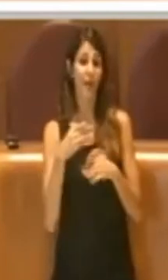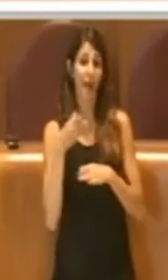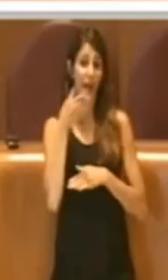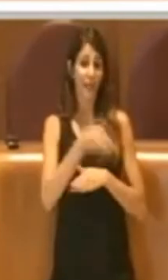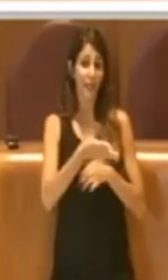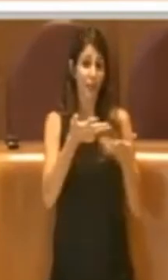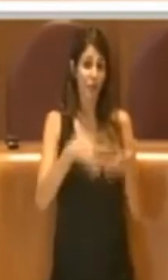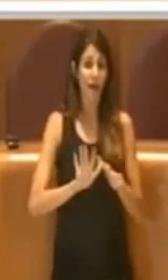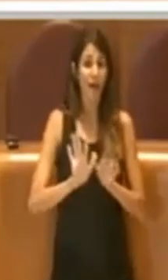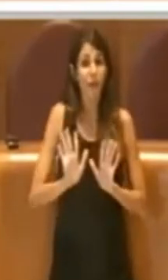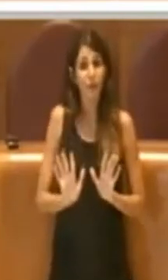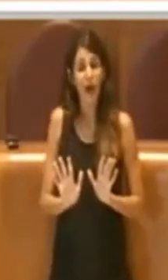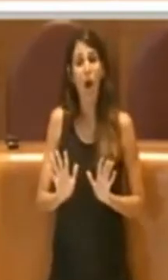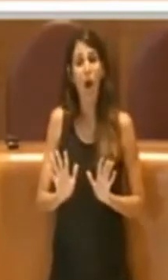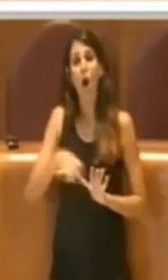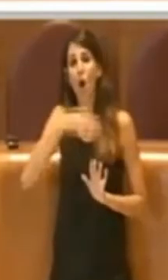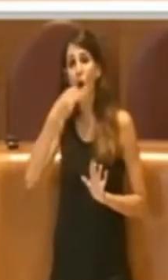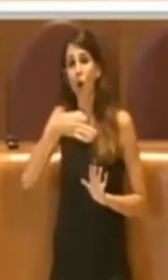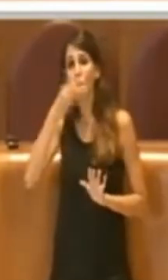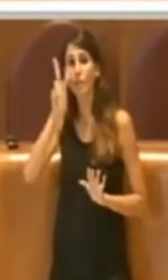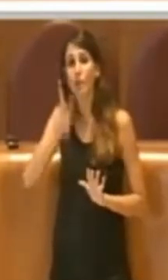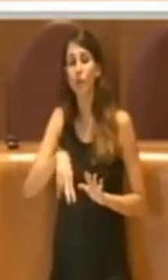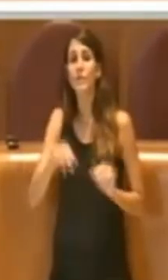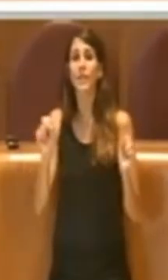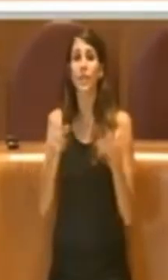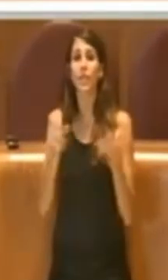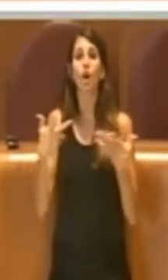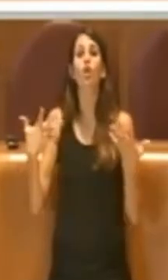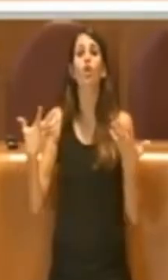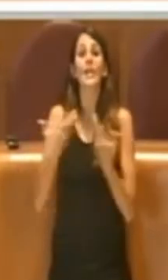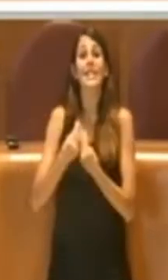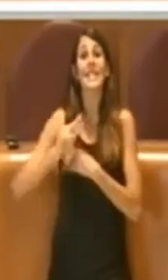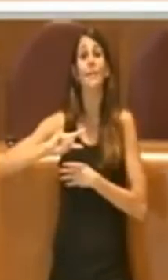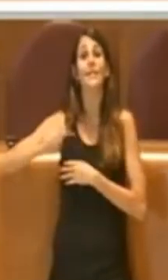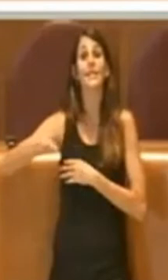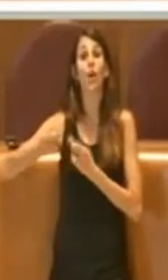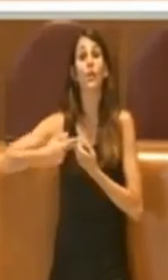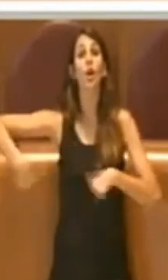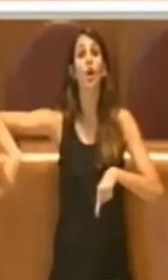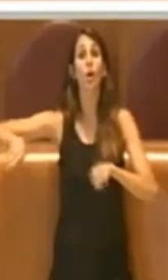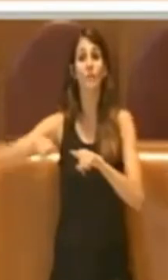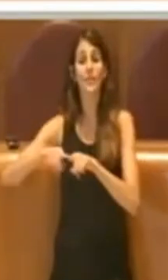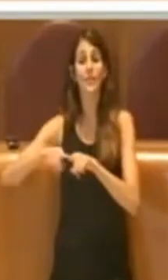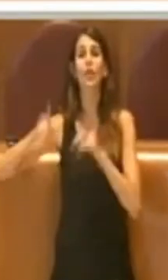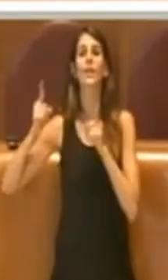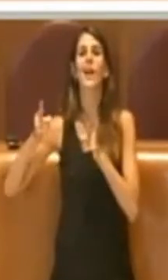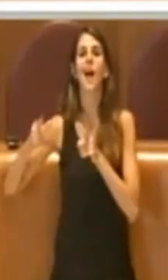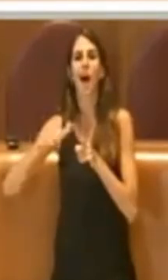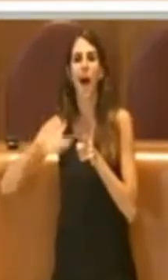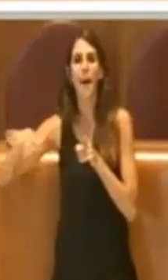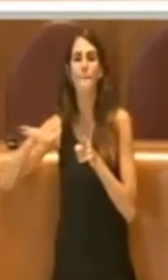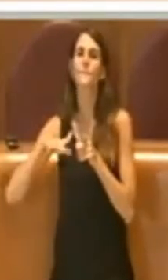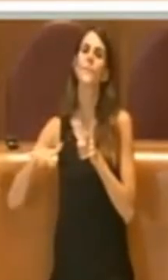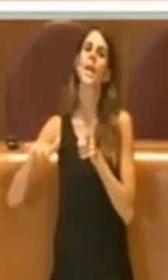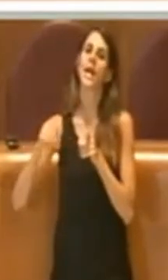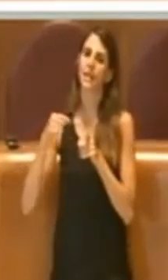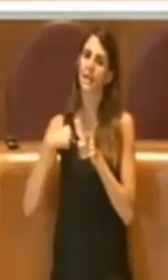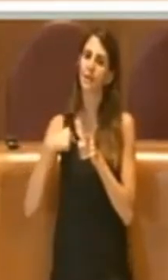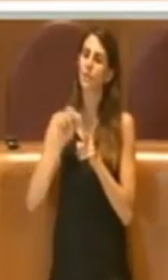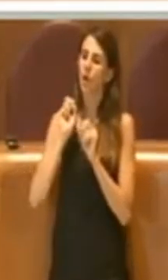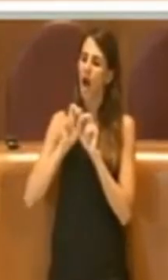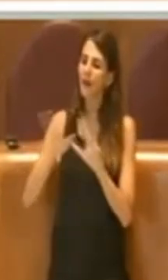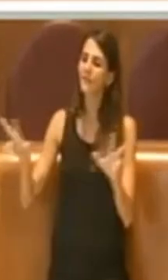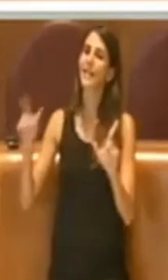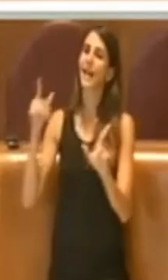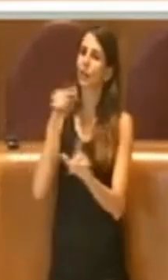con una seconda Commissione Ambiente a ribadire qual era l'indirizzo della Commissione, ossia a gran voce di fare un bando